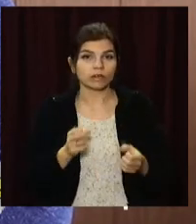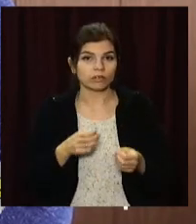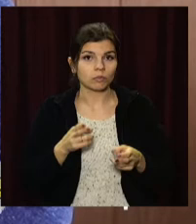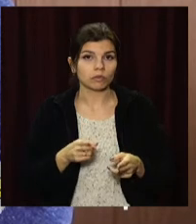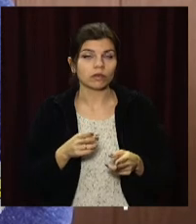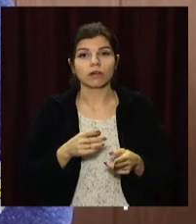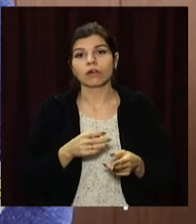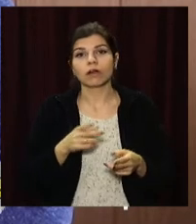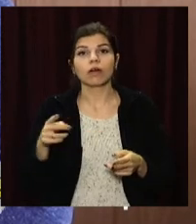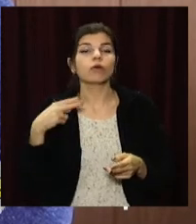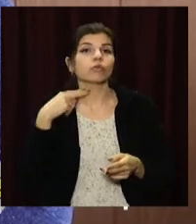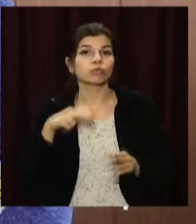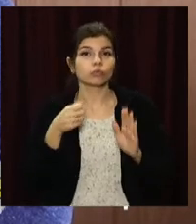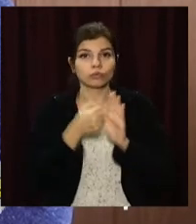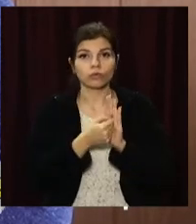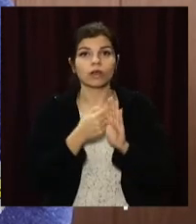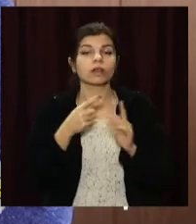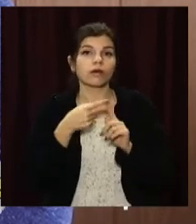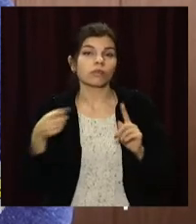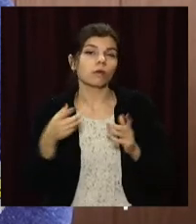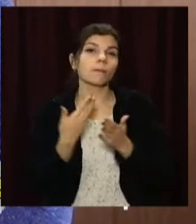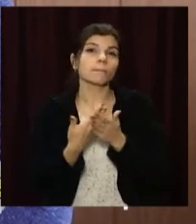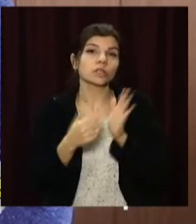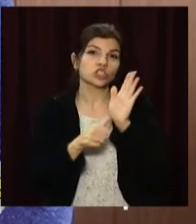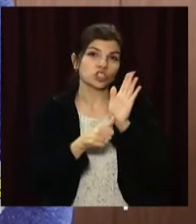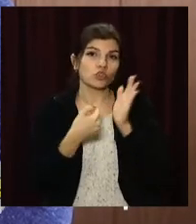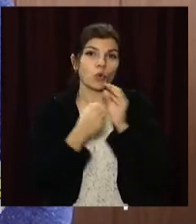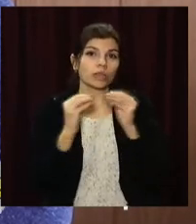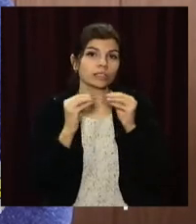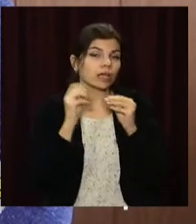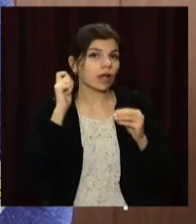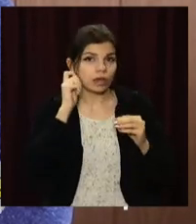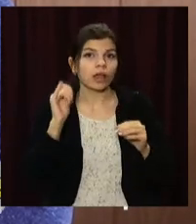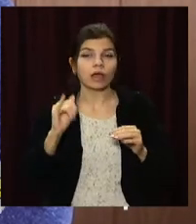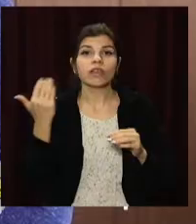у вигляді позбавлення волі на строк від 6 до 10 років.